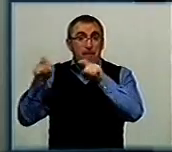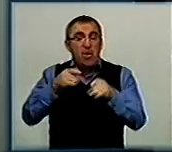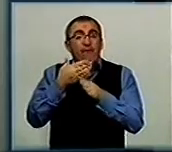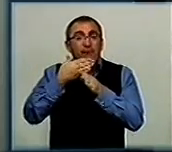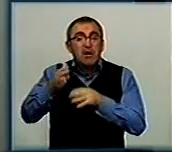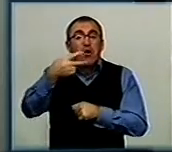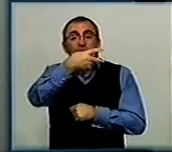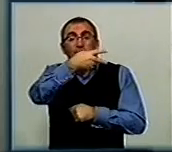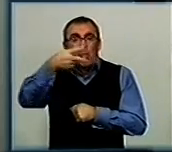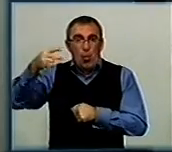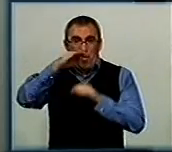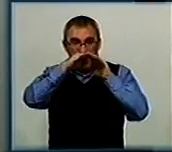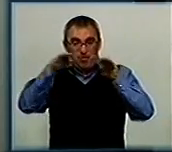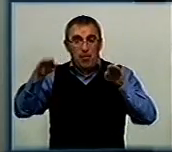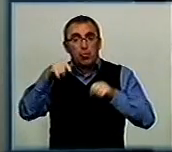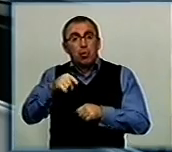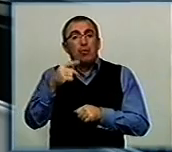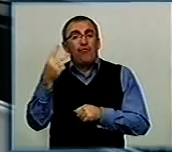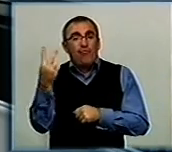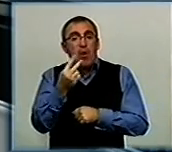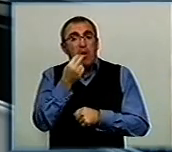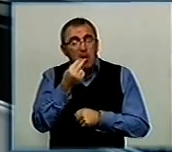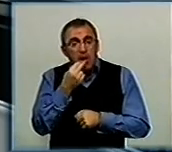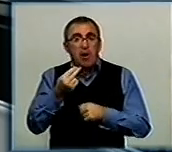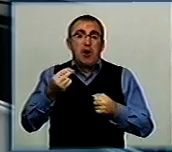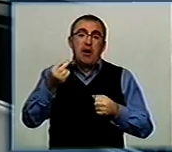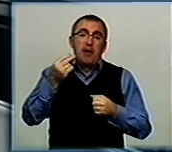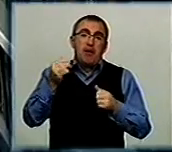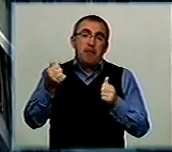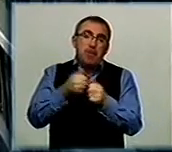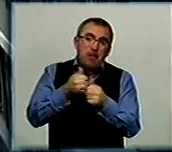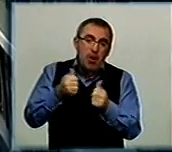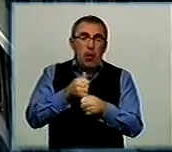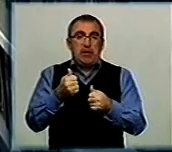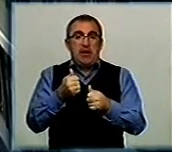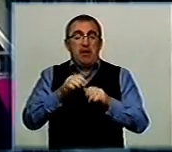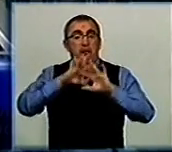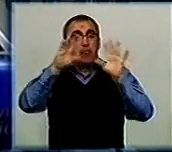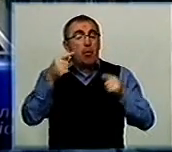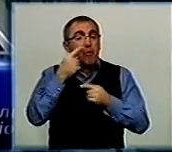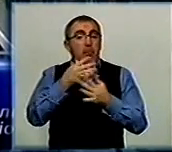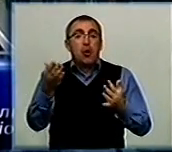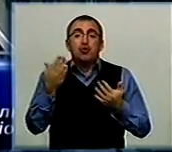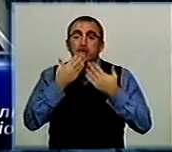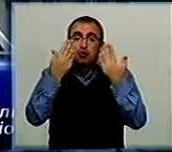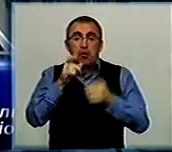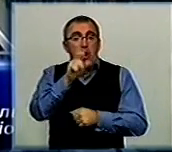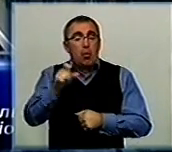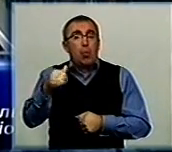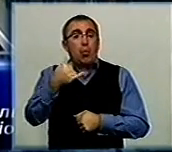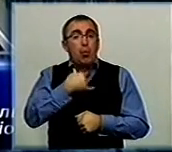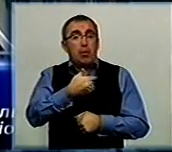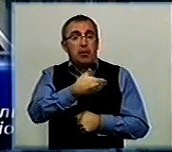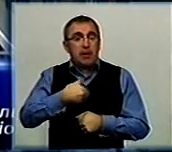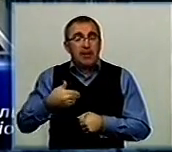другий поверх будівлі. Тут трьохразове харчування, їдуш та навіть бібліотека. Більше всього читають люди у нас